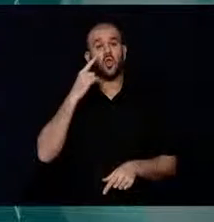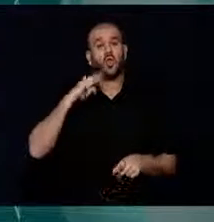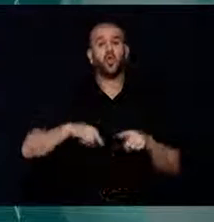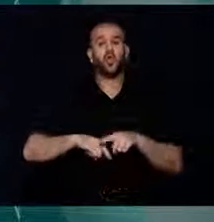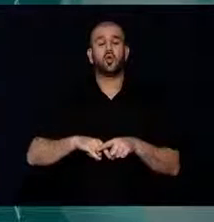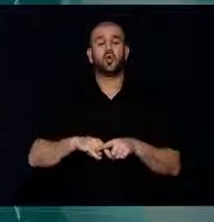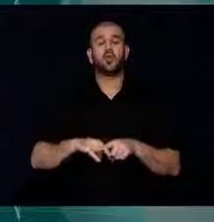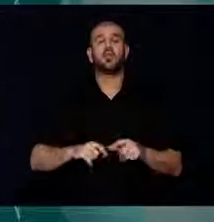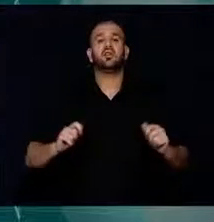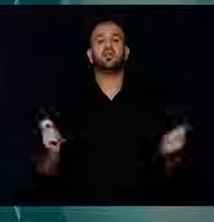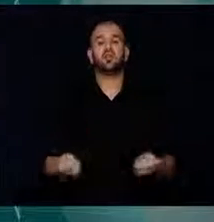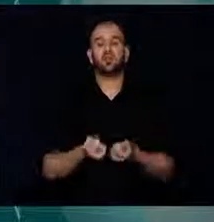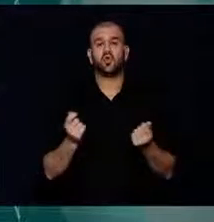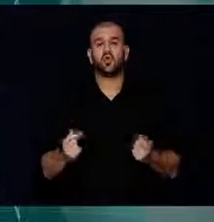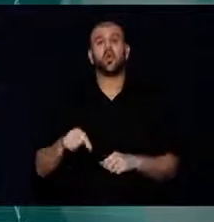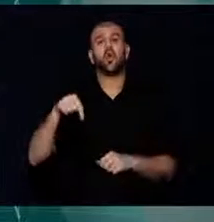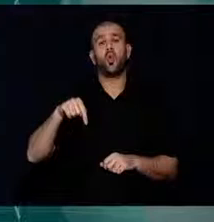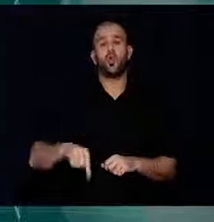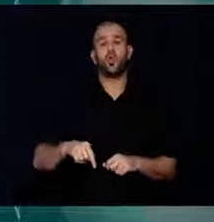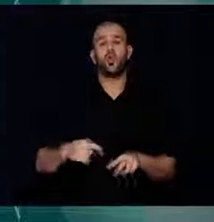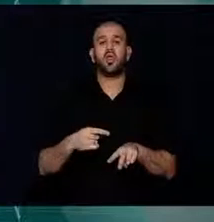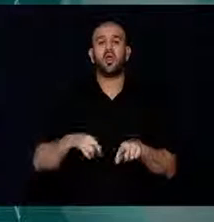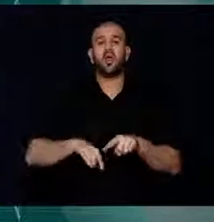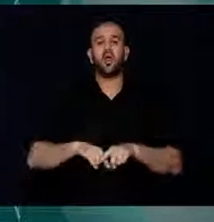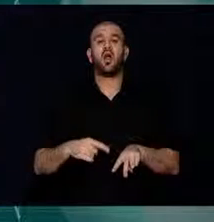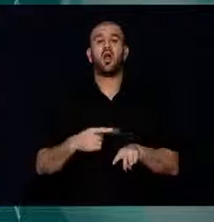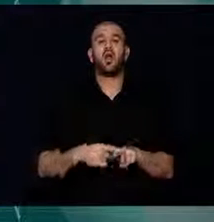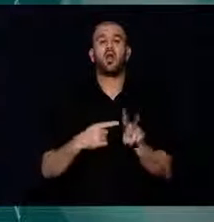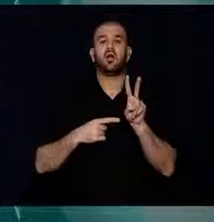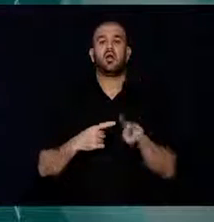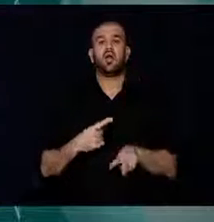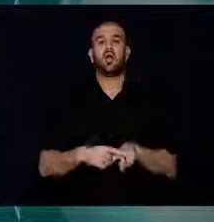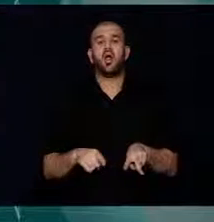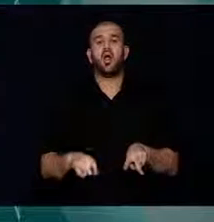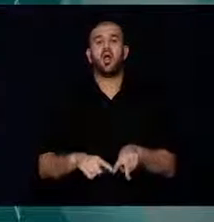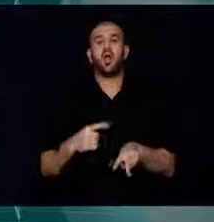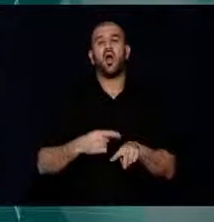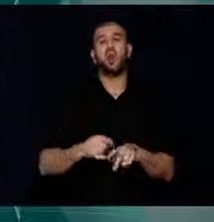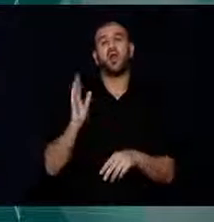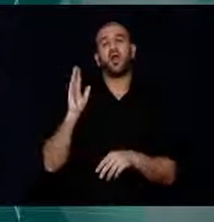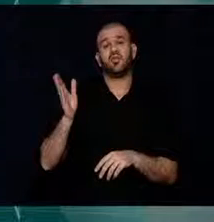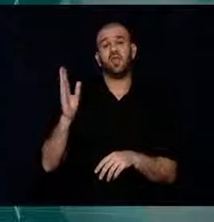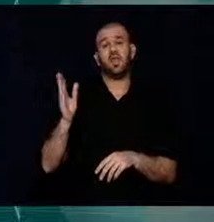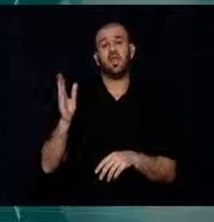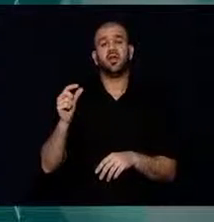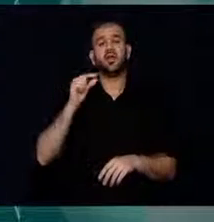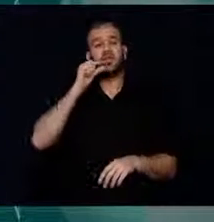hükümet yetkililerinin Havana'ya giderek sivil havacılık anlaşması